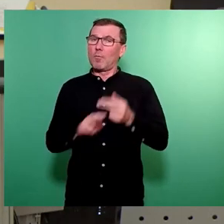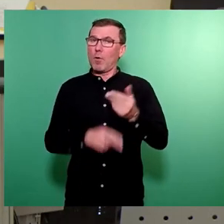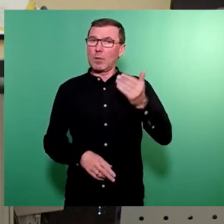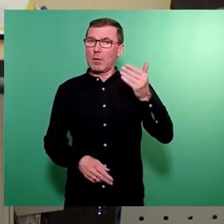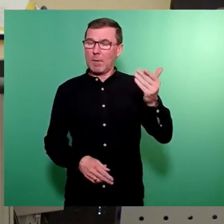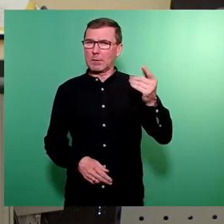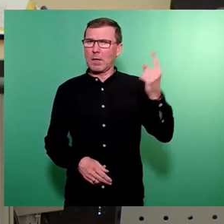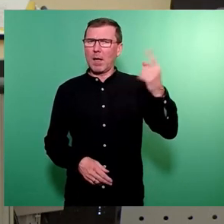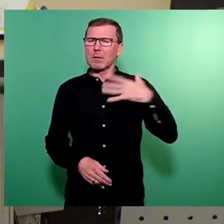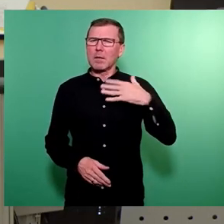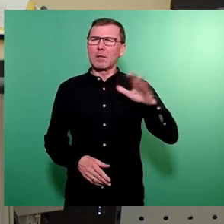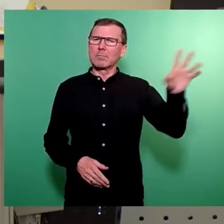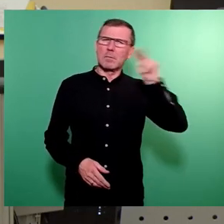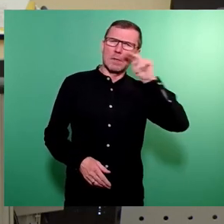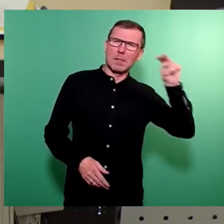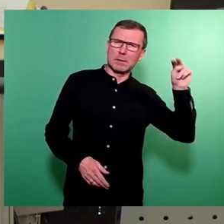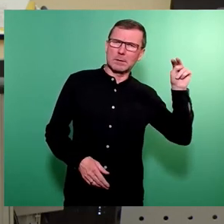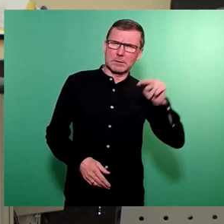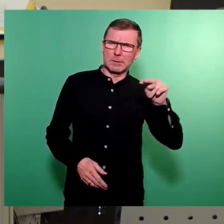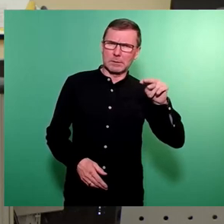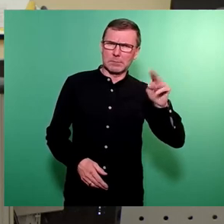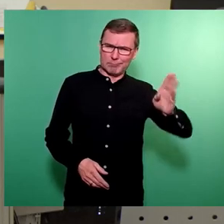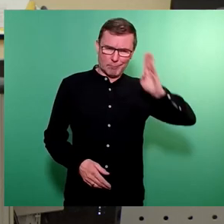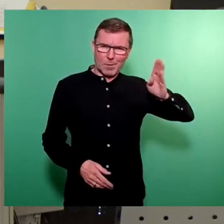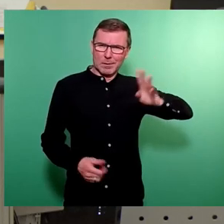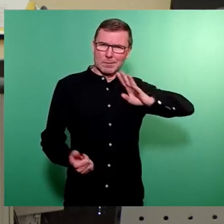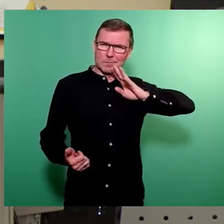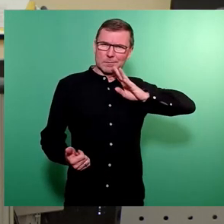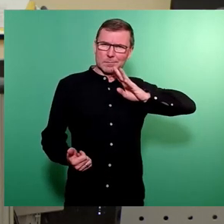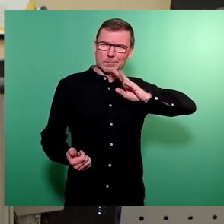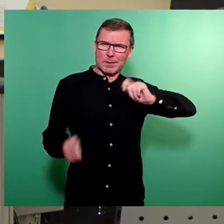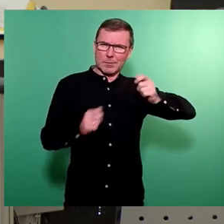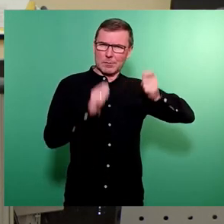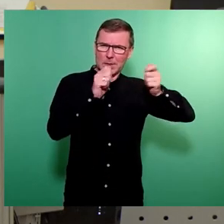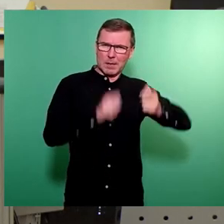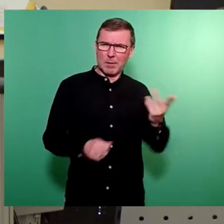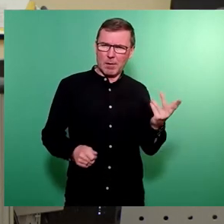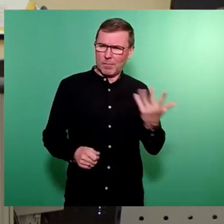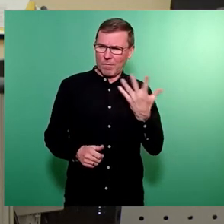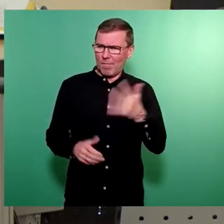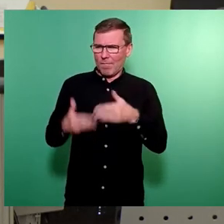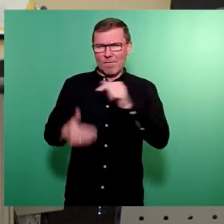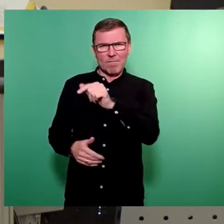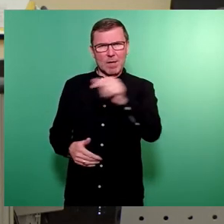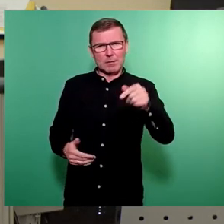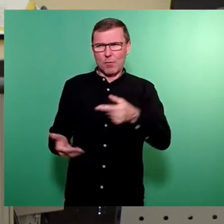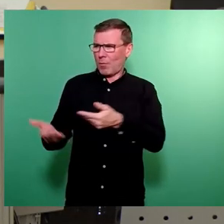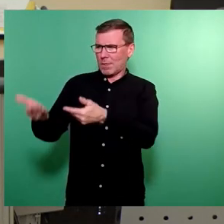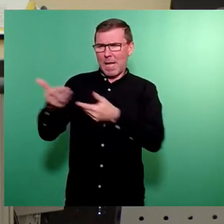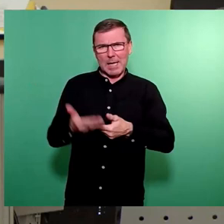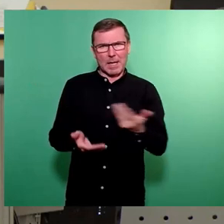seiner Sichtweise auf den Änderungsantrag, der von den fünf Fraktionen eingereicht worden ist,